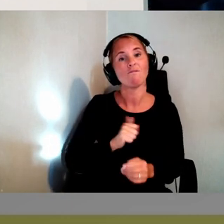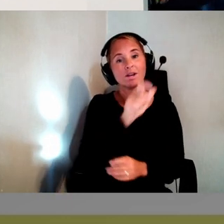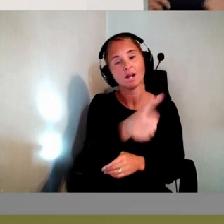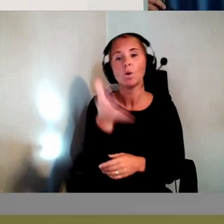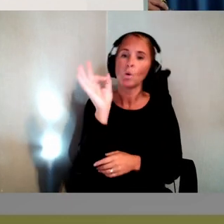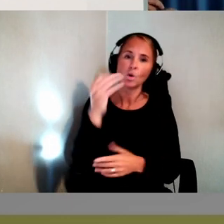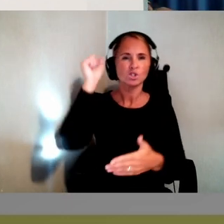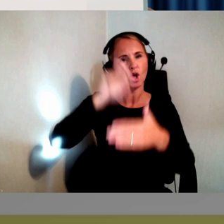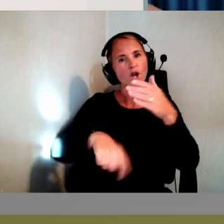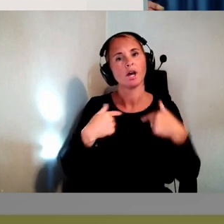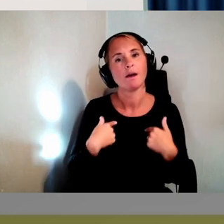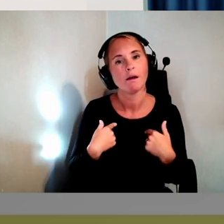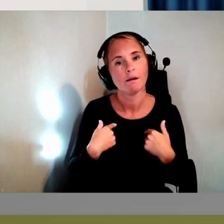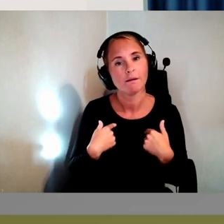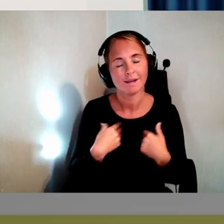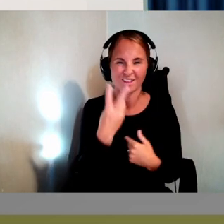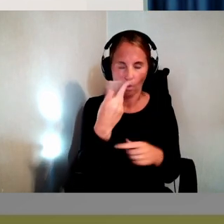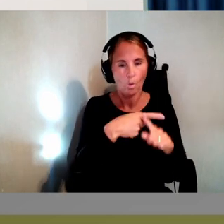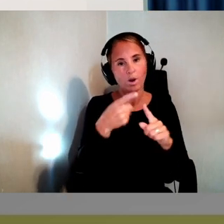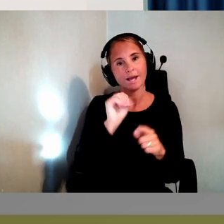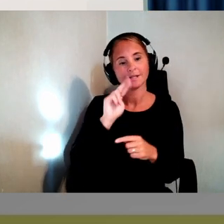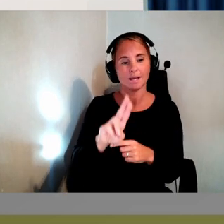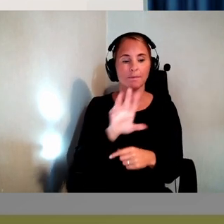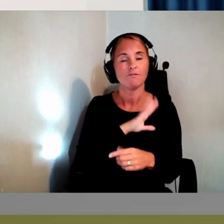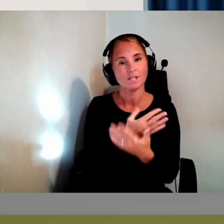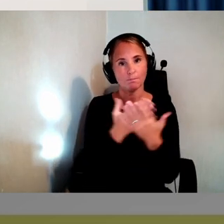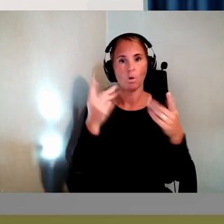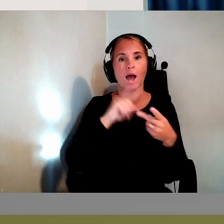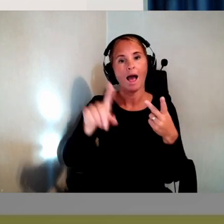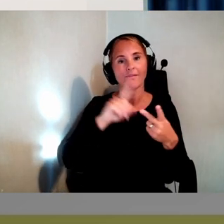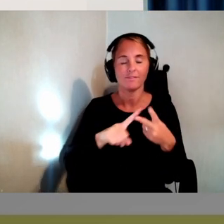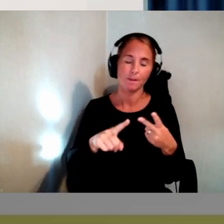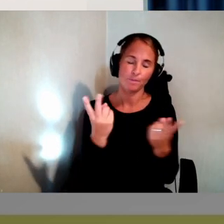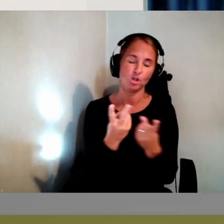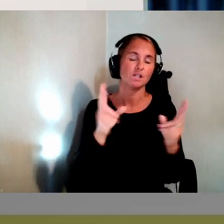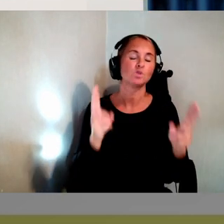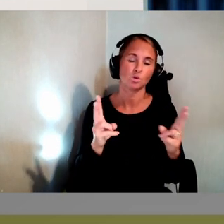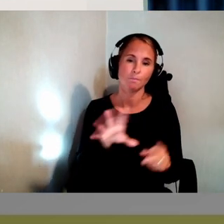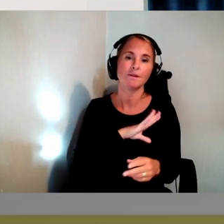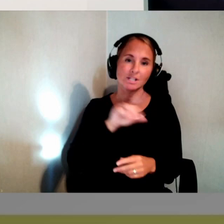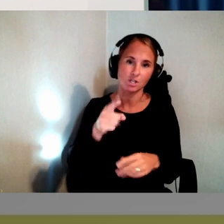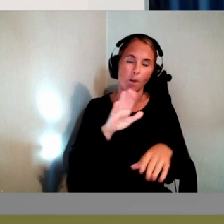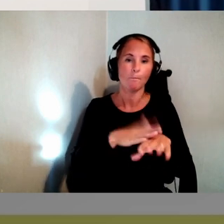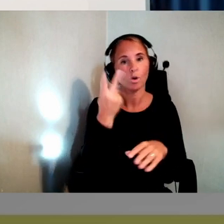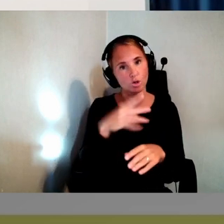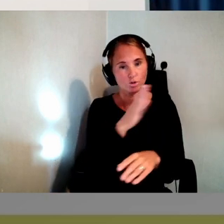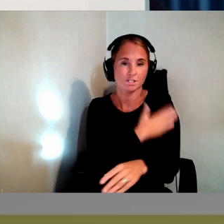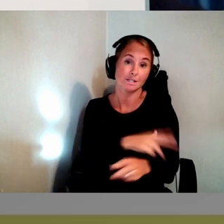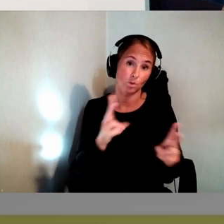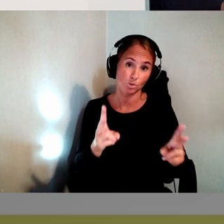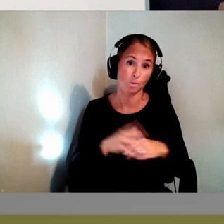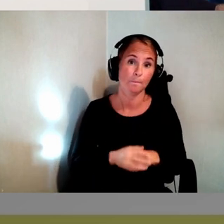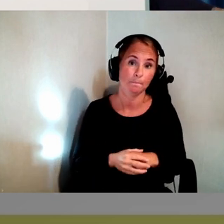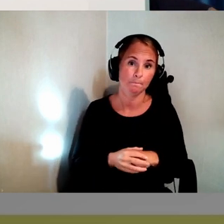Där är det bara två exempel. Det kan finnas många andra innebörder också av det. Men det finns alltså krav även på kundtjänst. Men